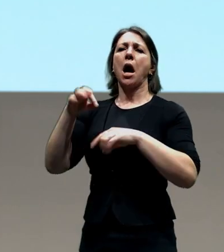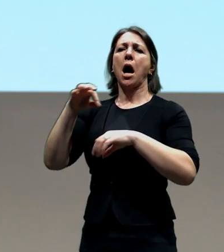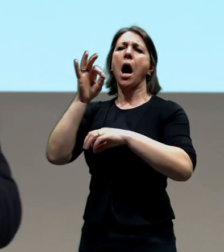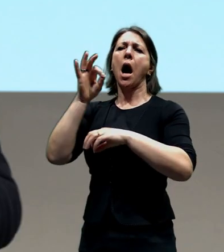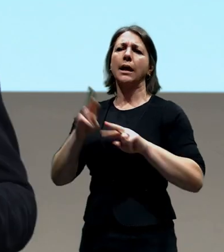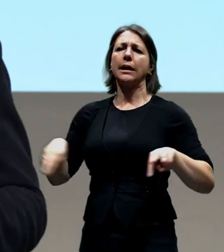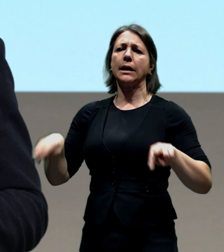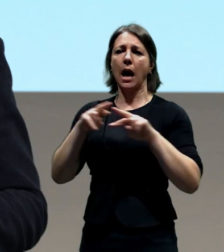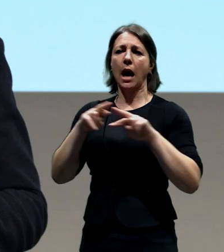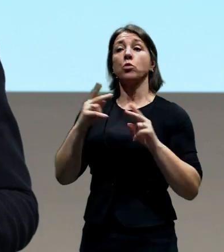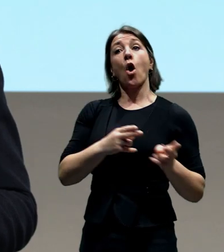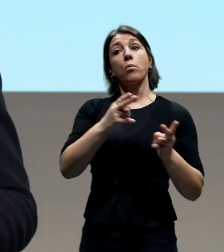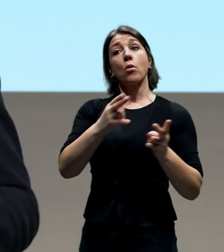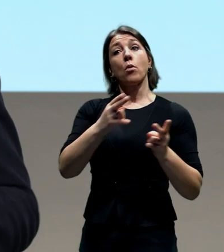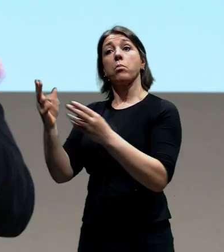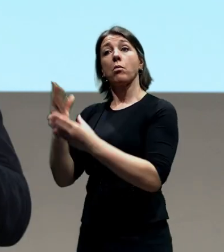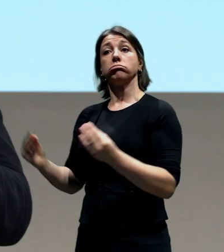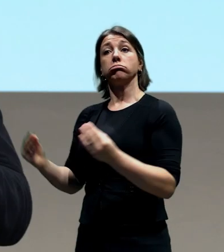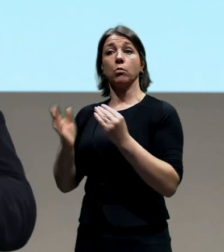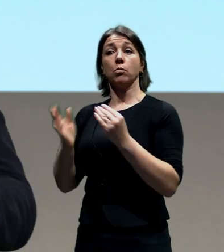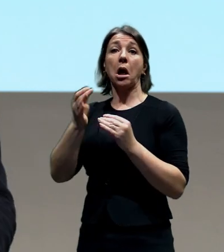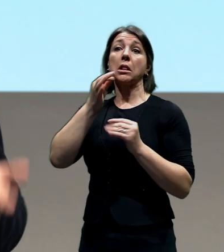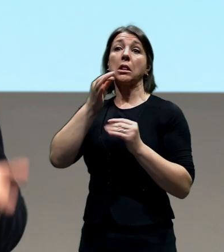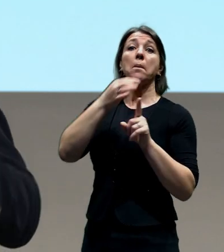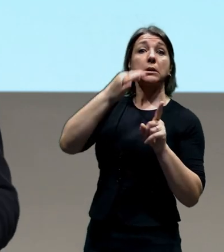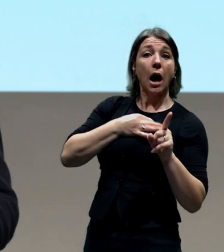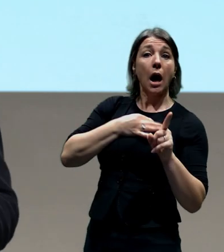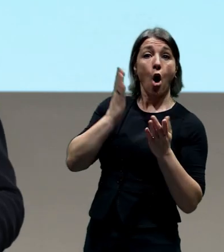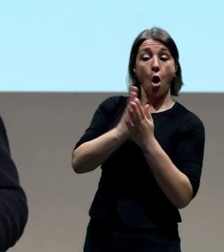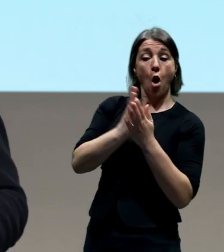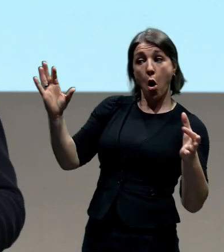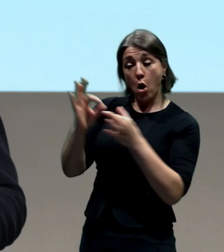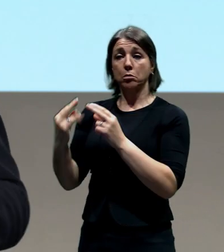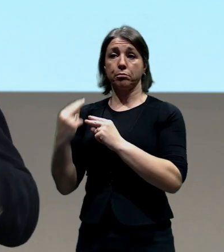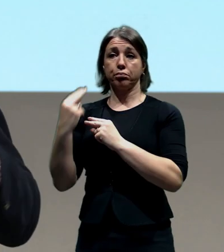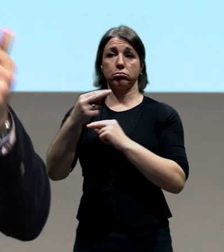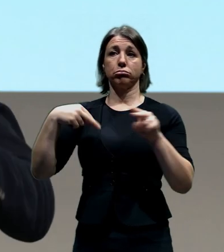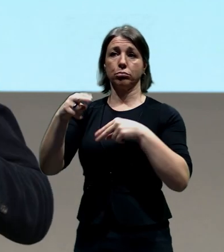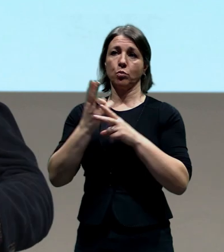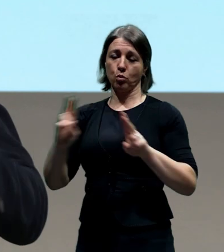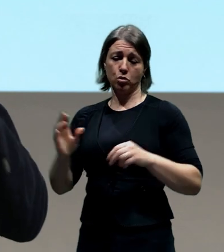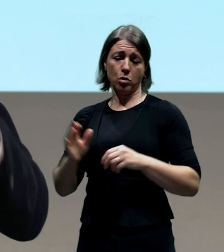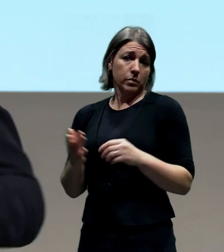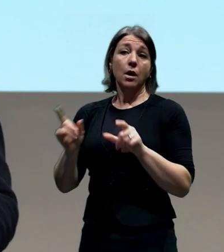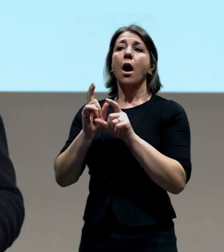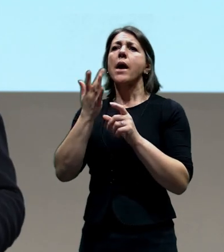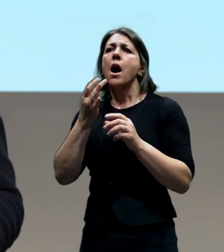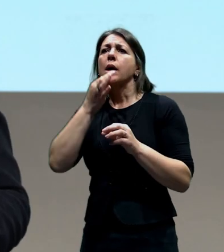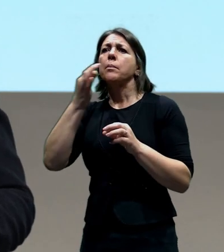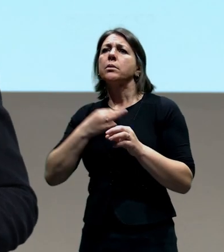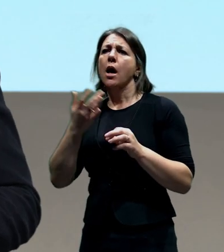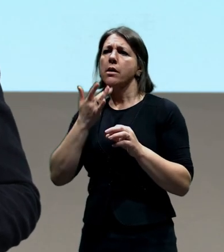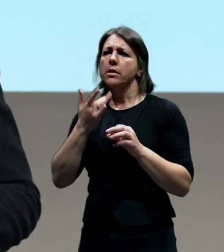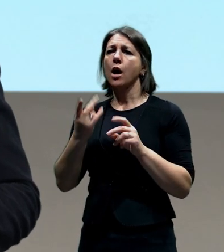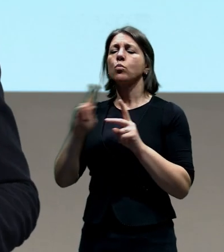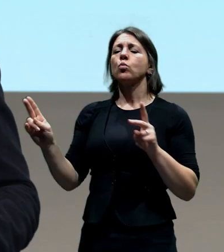Ti všichni dneska dostanou slovu, pokud bude potřeba, a pokud se jich budete ptát, vy můžete klást otázky na slido